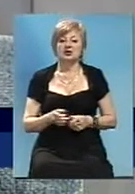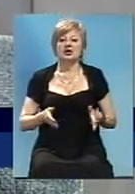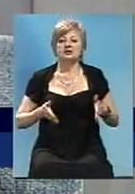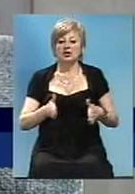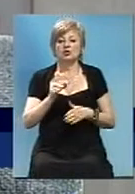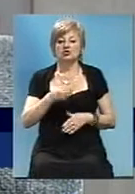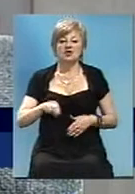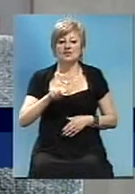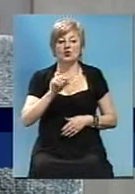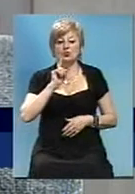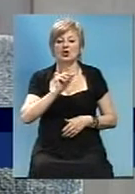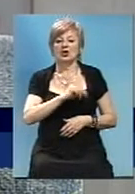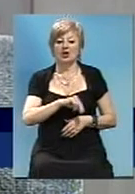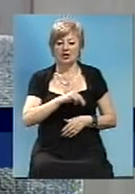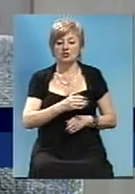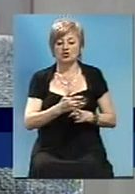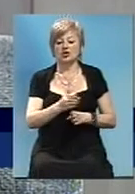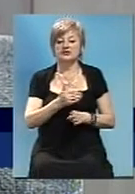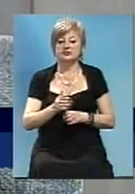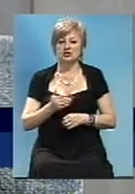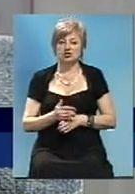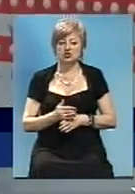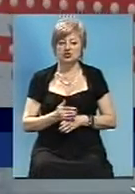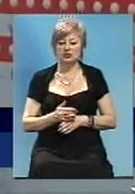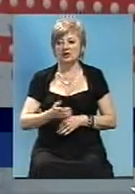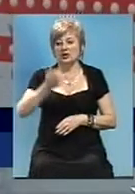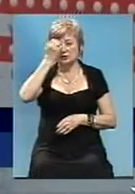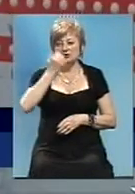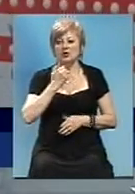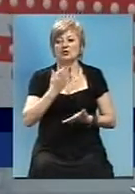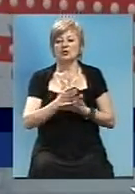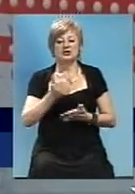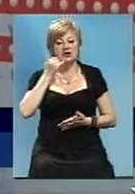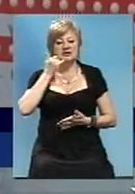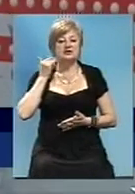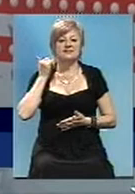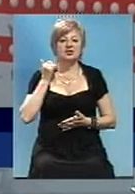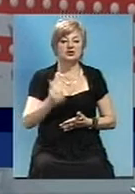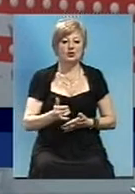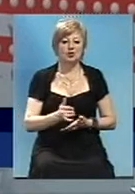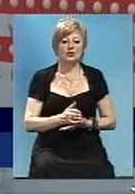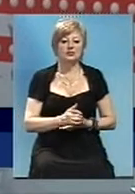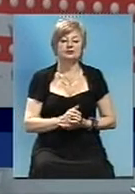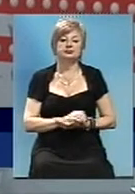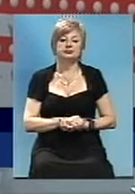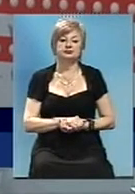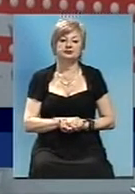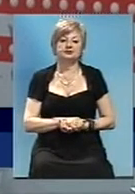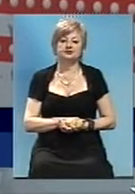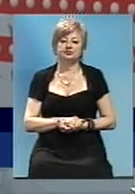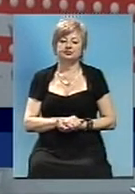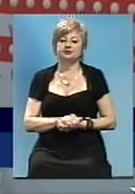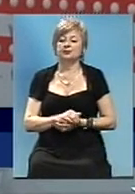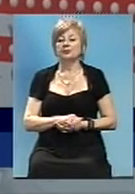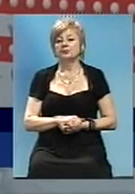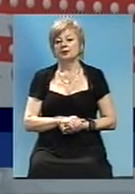фонд пока работает в четверть силы, скажем так. Дякую. Еще один телефонный дзвеночек. Доброго вечера. Доброго